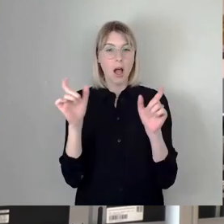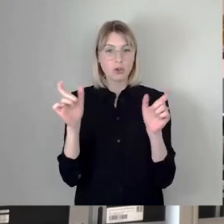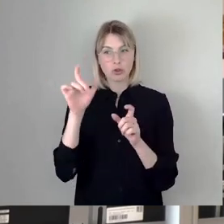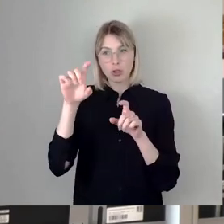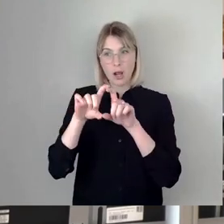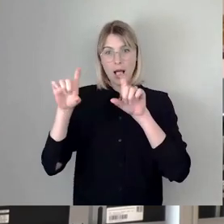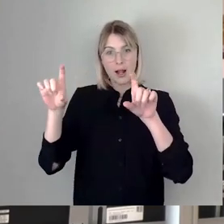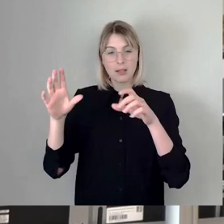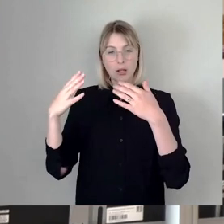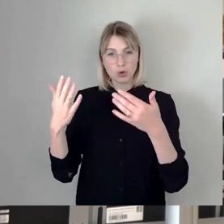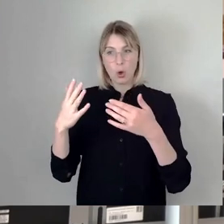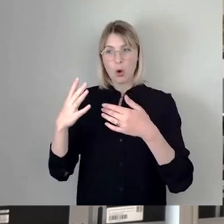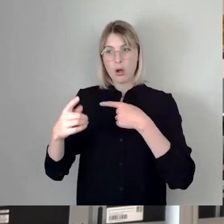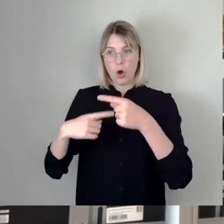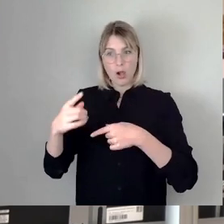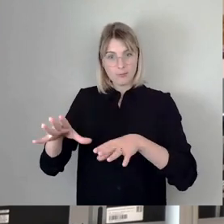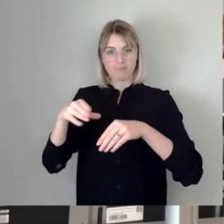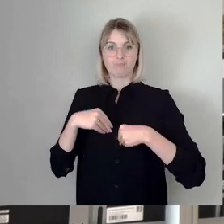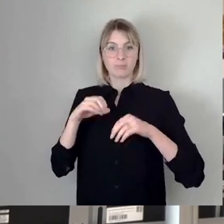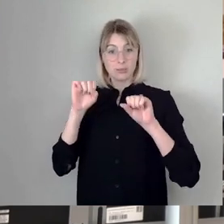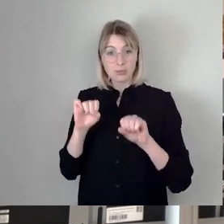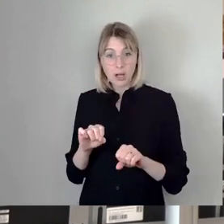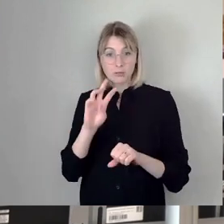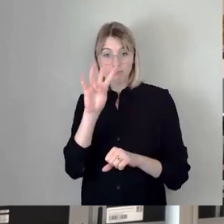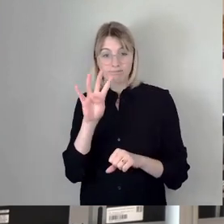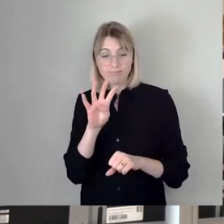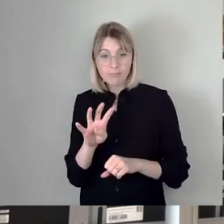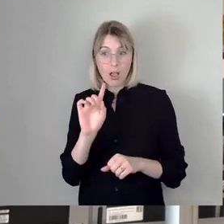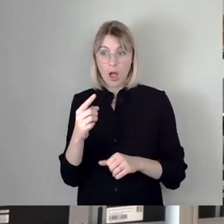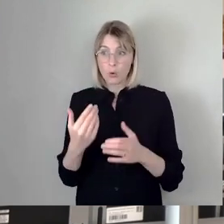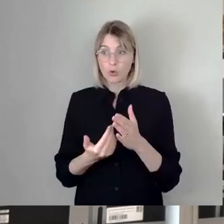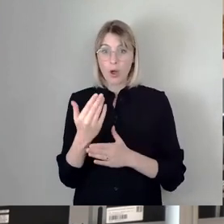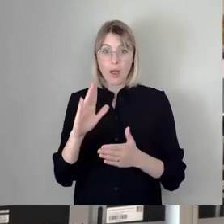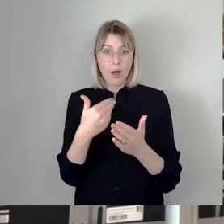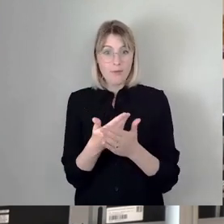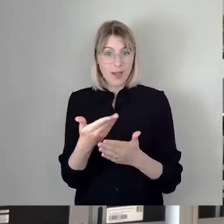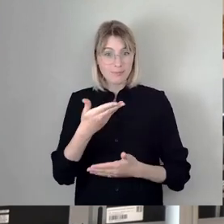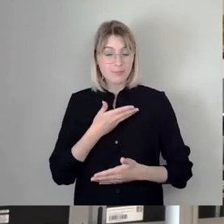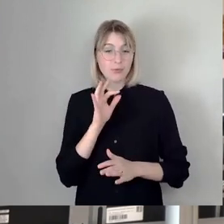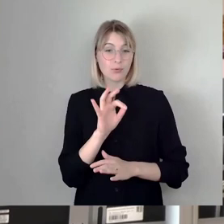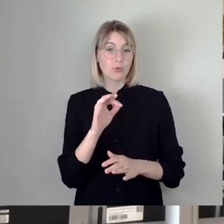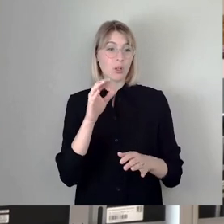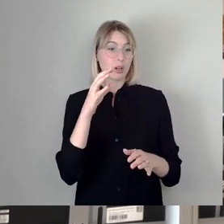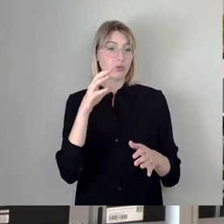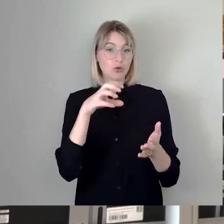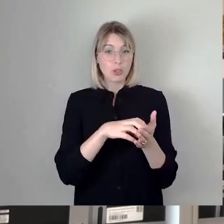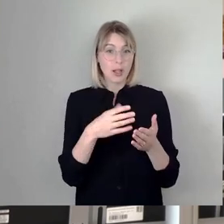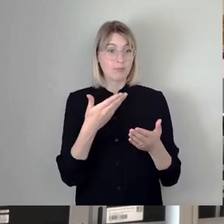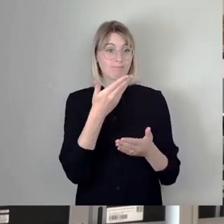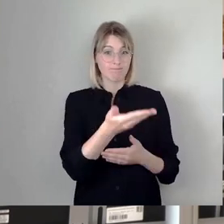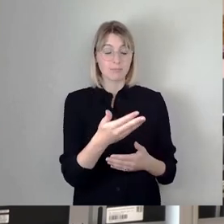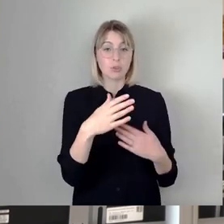gerecht werden kann und ob tatsächlich die neuen Aufgaben, die auch auf die Stadt in dem Fall zukommen, gewährleistet und